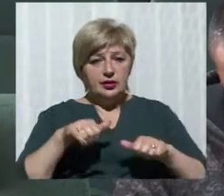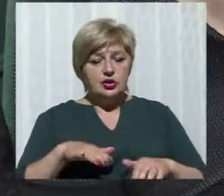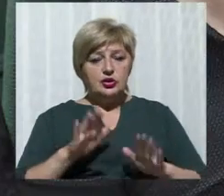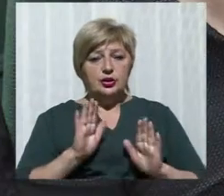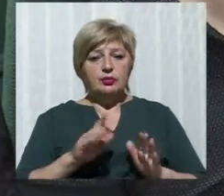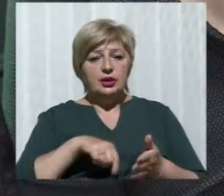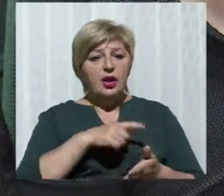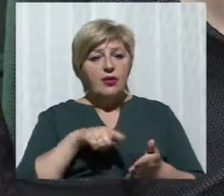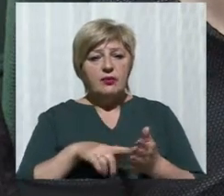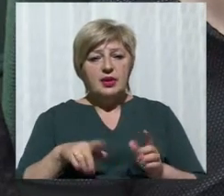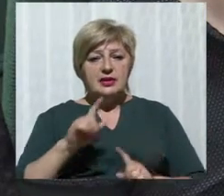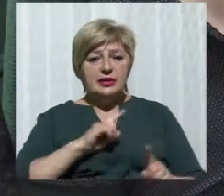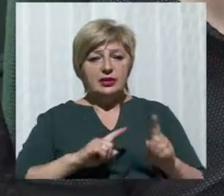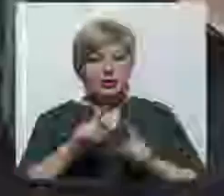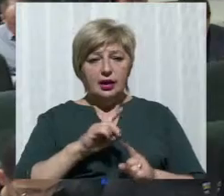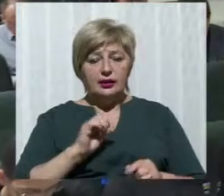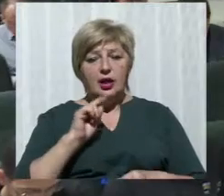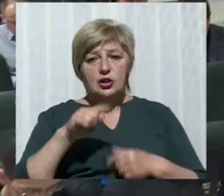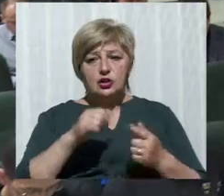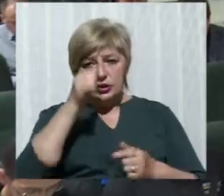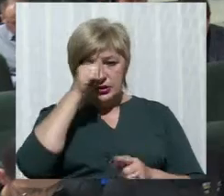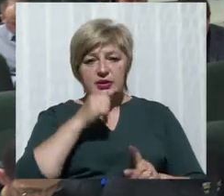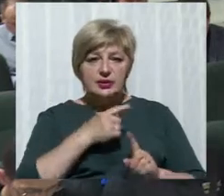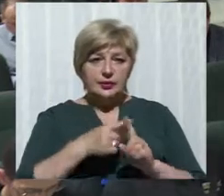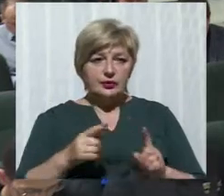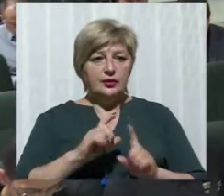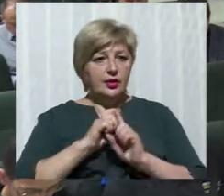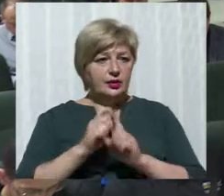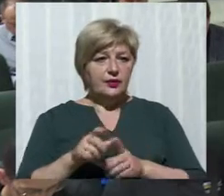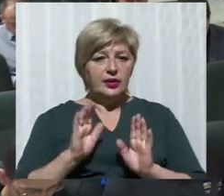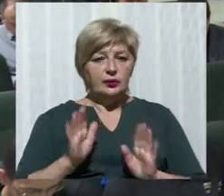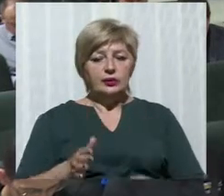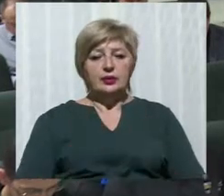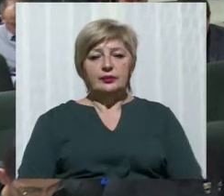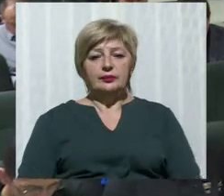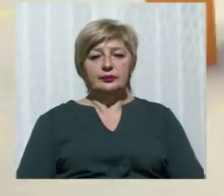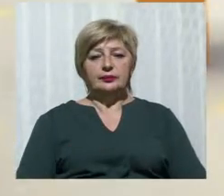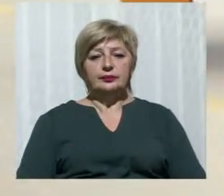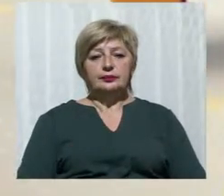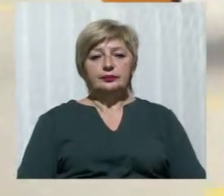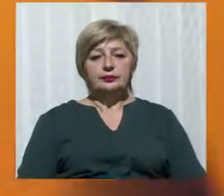Селіна, оприлюднити його мають за півтора місяці. Яна Стойкова, Іван Пономарьов, новини 51-го.